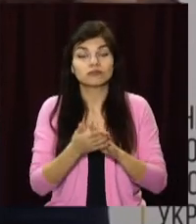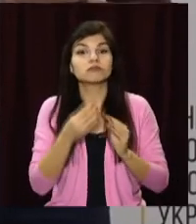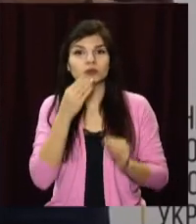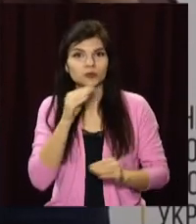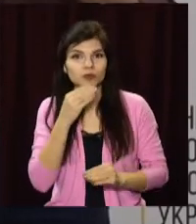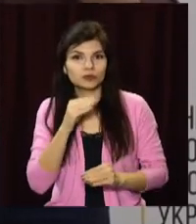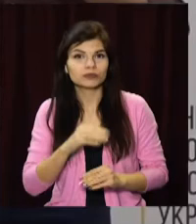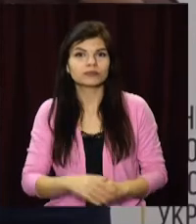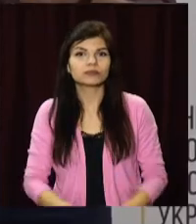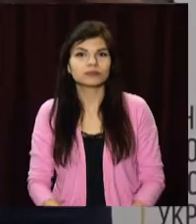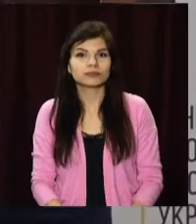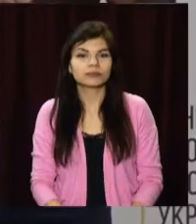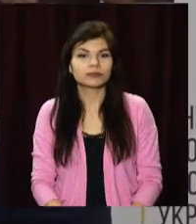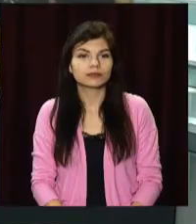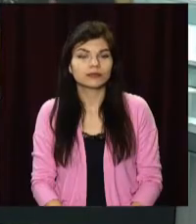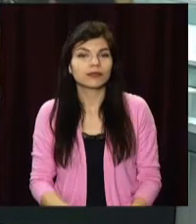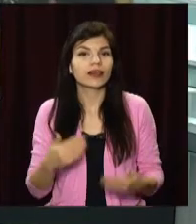ситуація ця покращується.